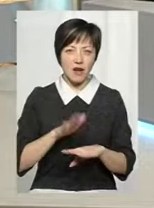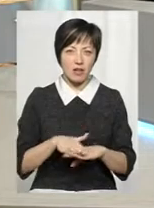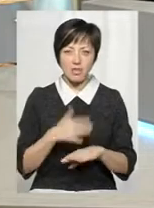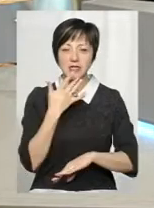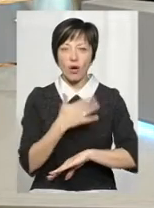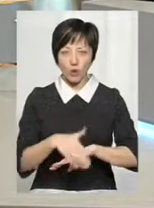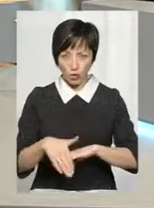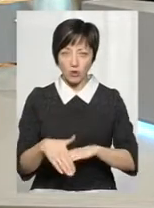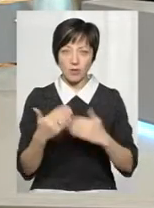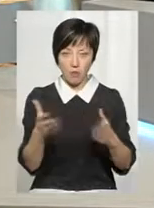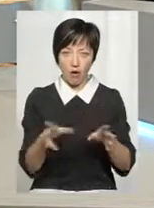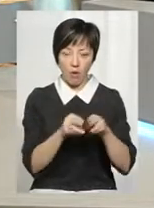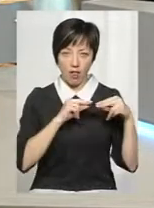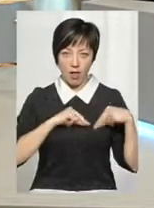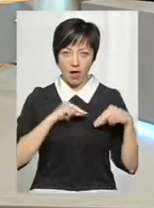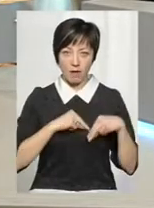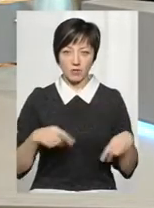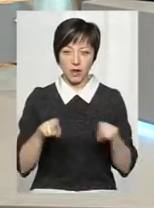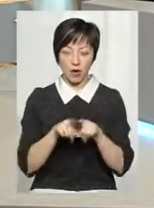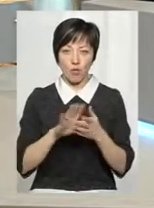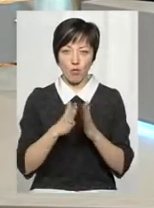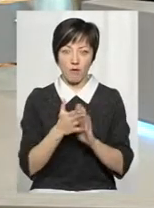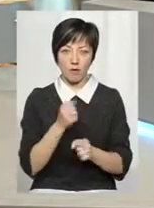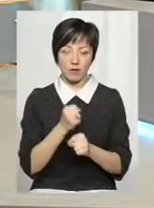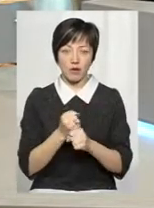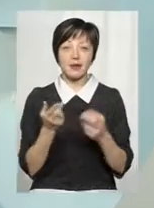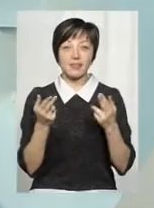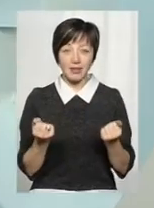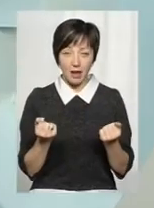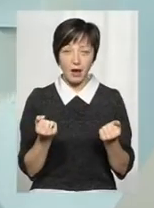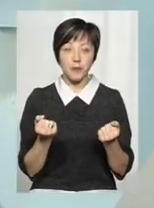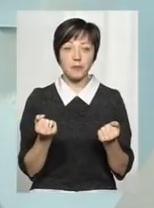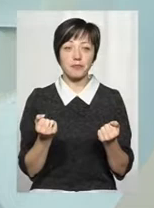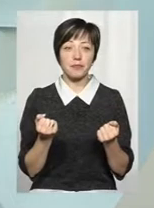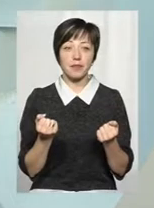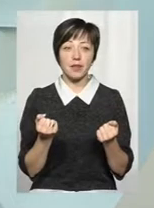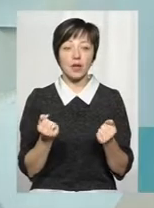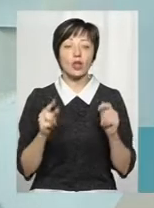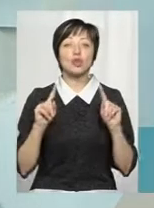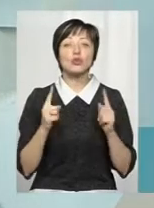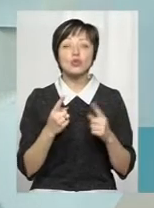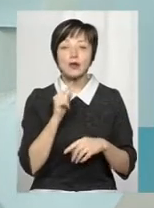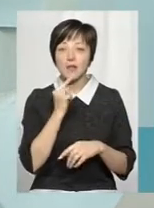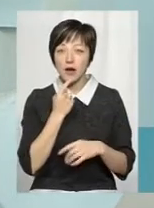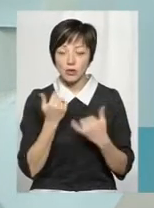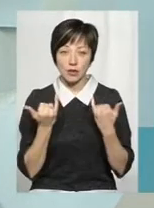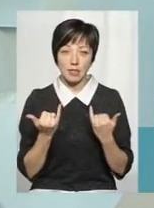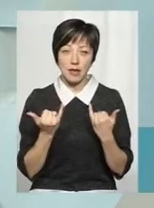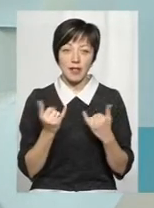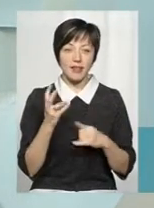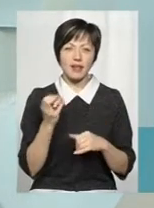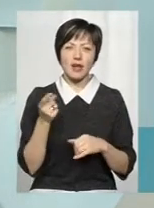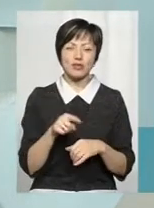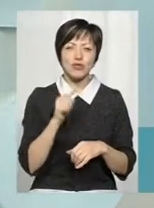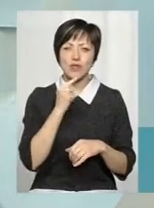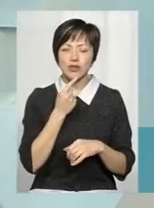закордонним колегам в таких умовах працювати. Так, ви зрозумієте одне, дуже важко зараз, не те, що